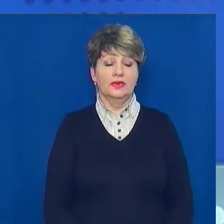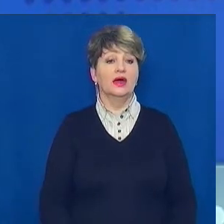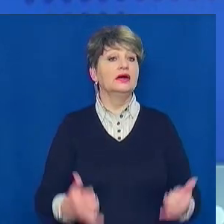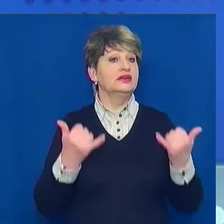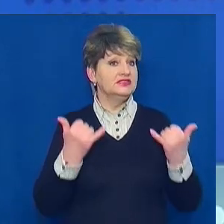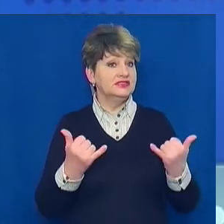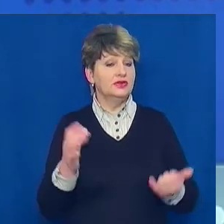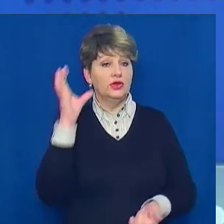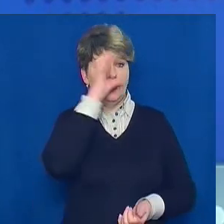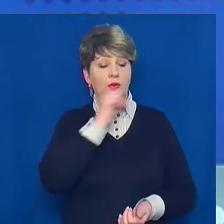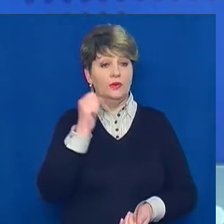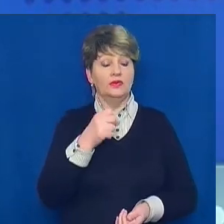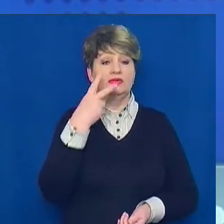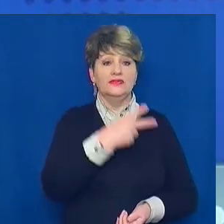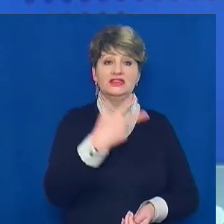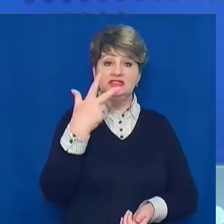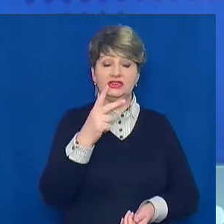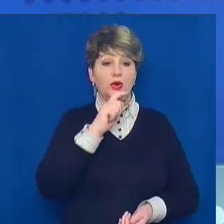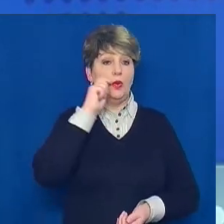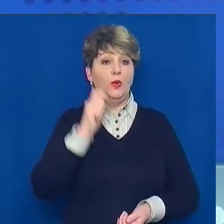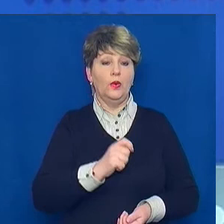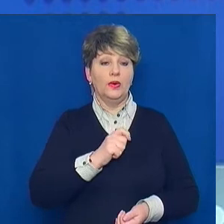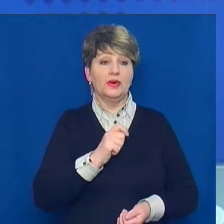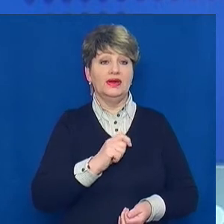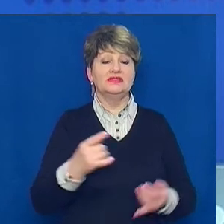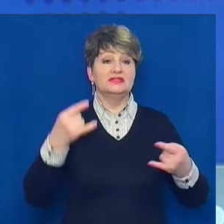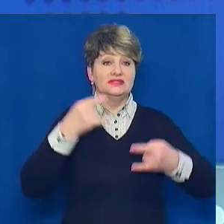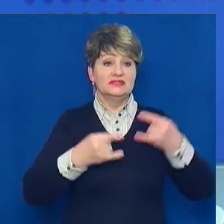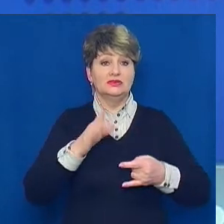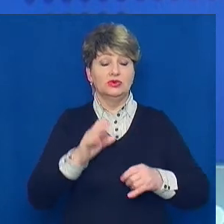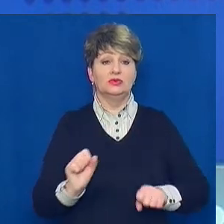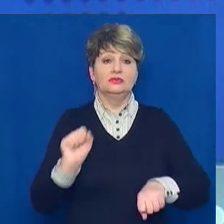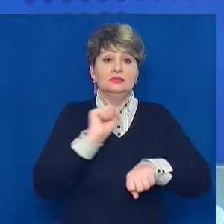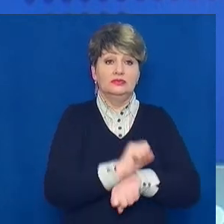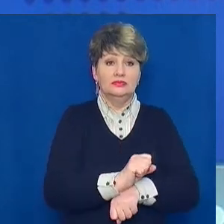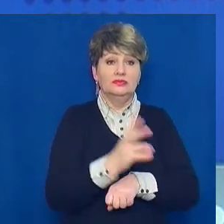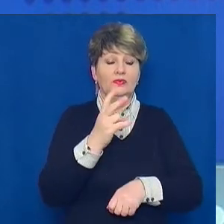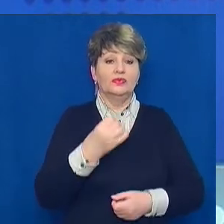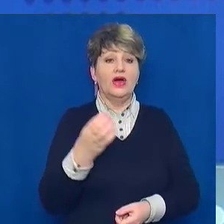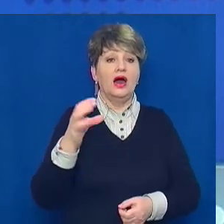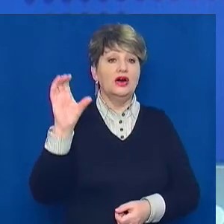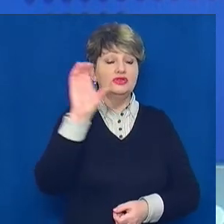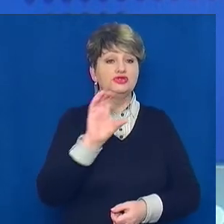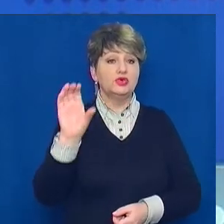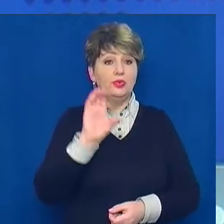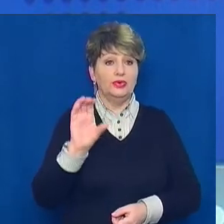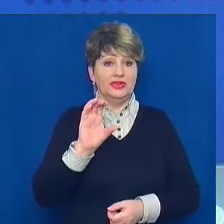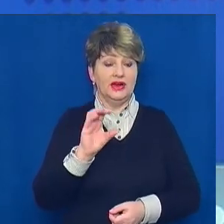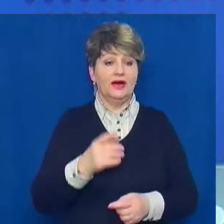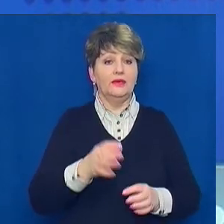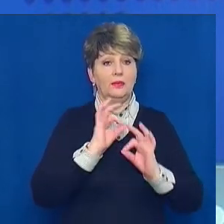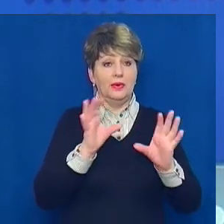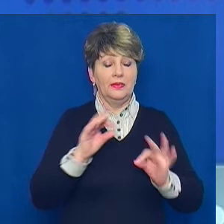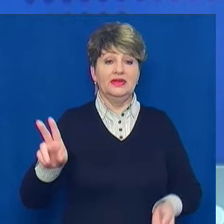Сьогодні у півночі 23 українських телеканали закодують сигнали на Супутнику. Про це повідомив гендиректор однієї з медіагруп Ярослав